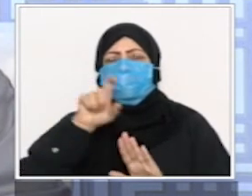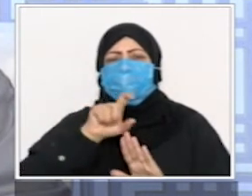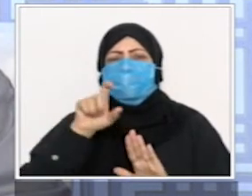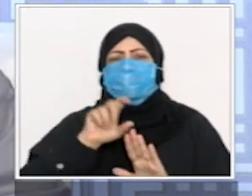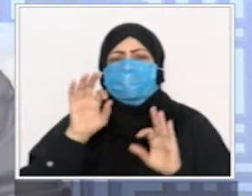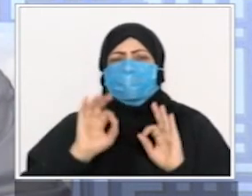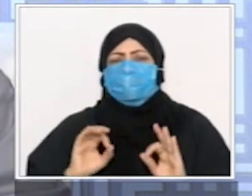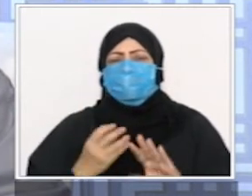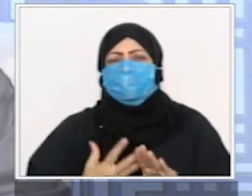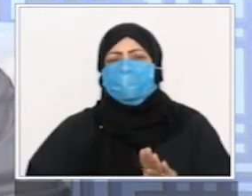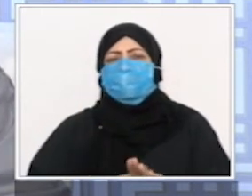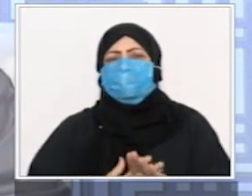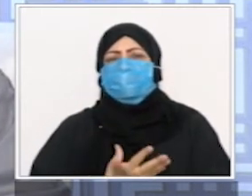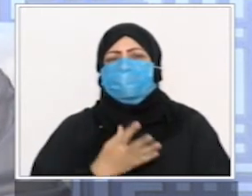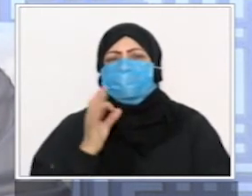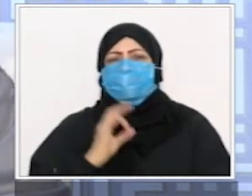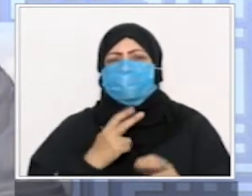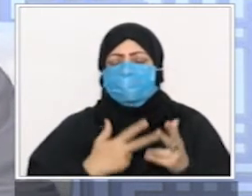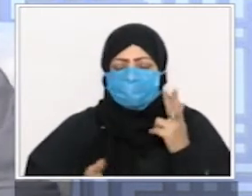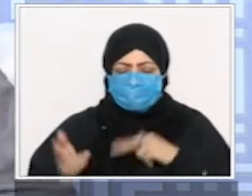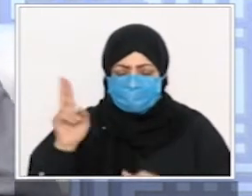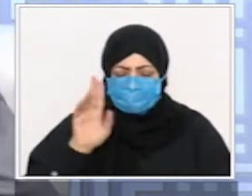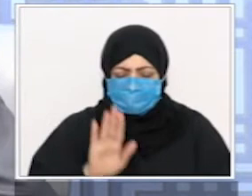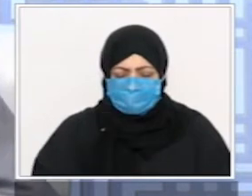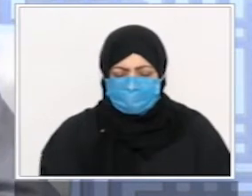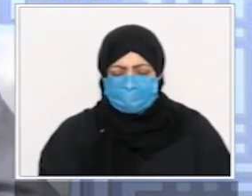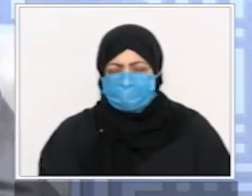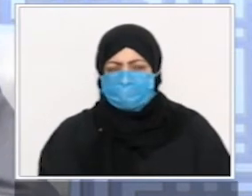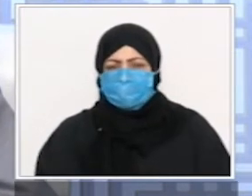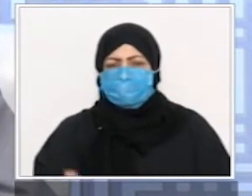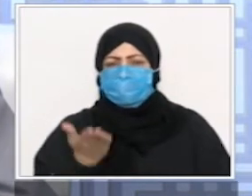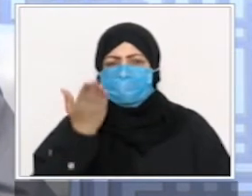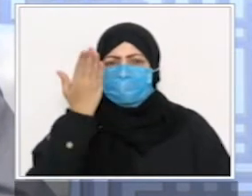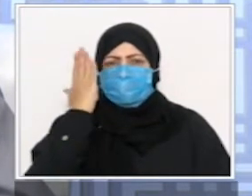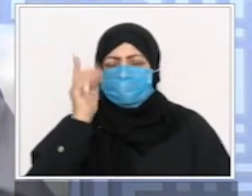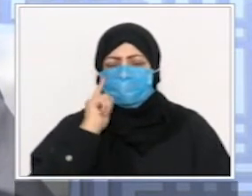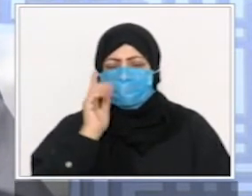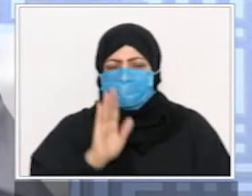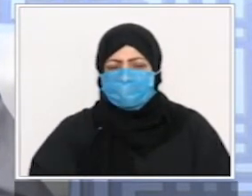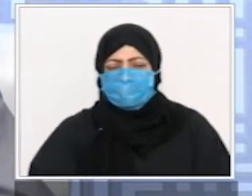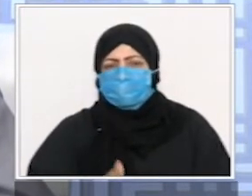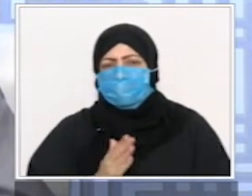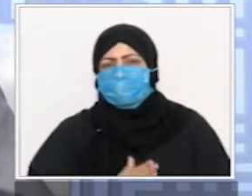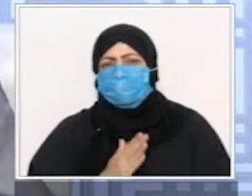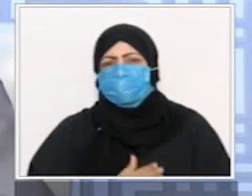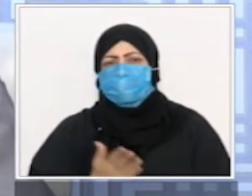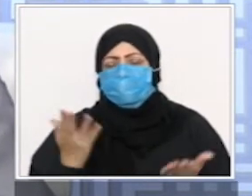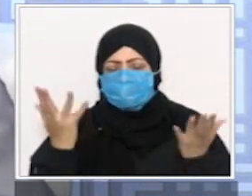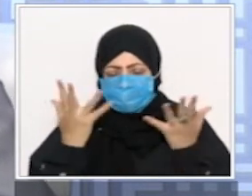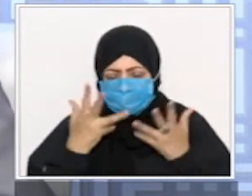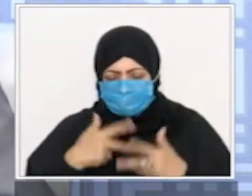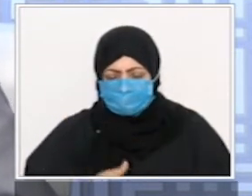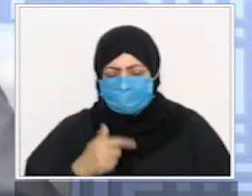وسجوده عليه الصلاة والسلام نحوا من قراءته فلك أن تقرأ في صلاة الصبح السجدة وصورة